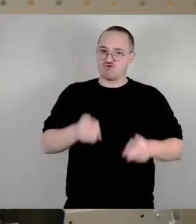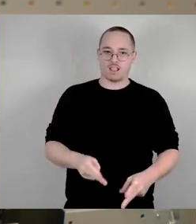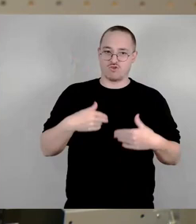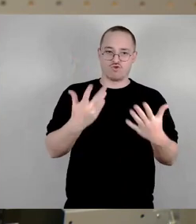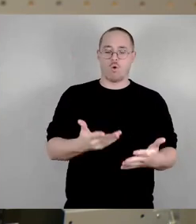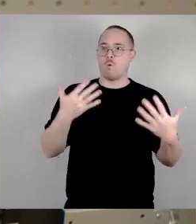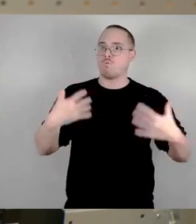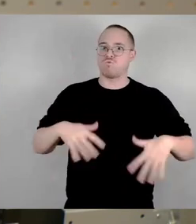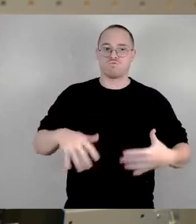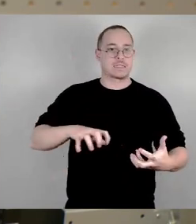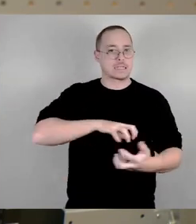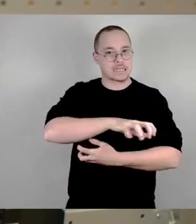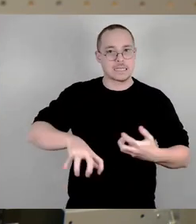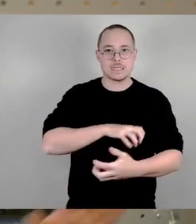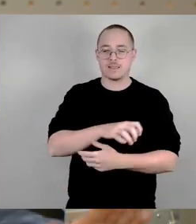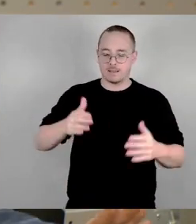Milieuschutzsatzung,